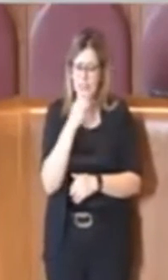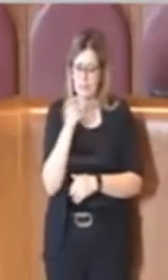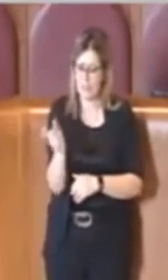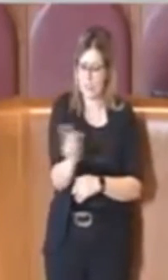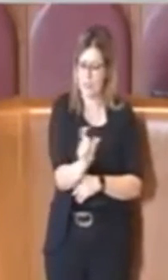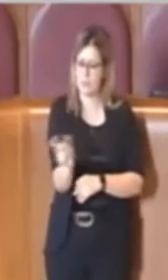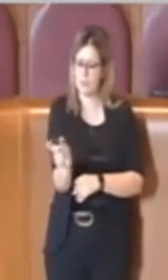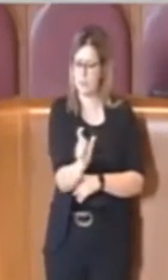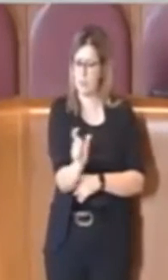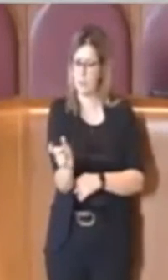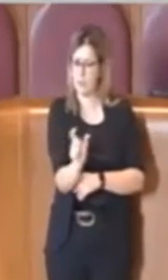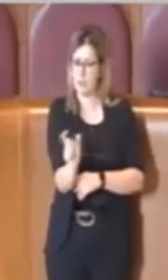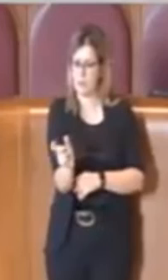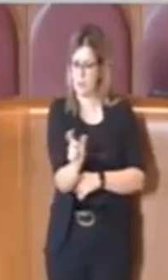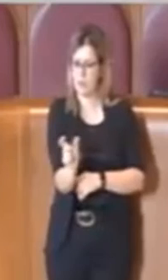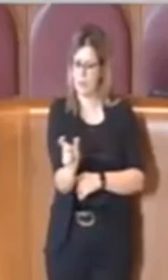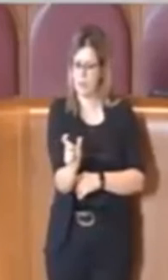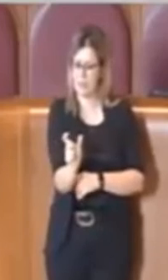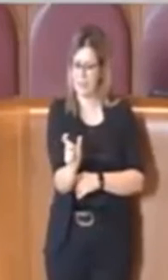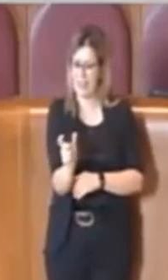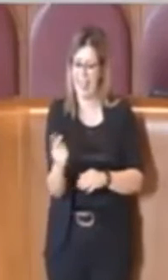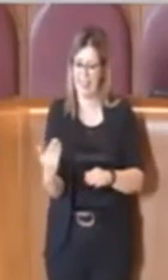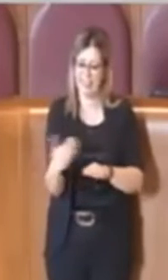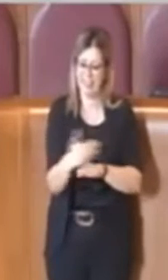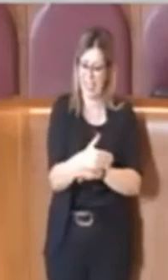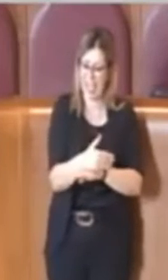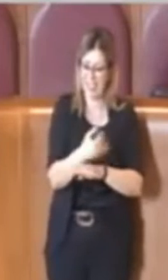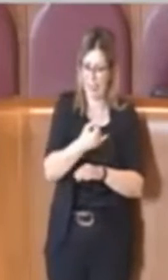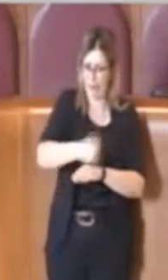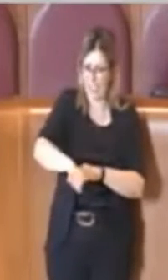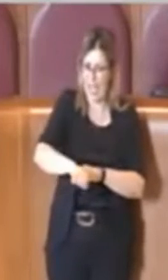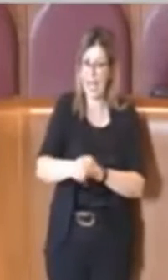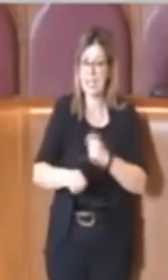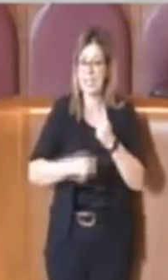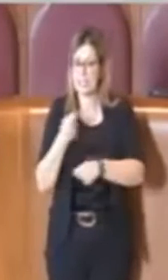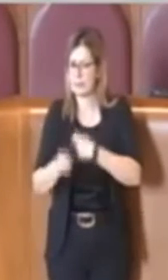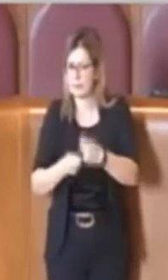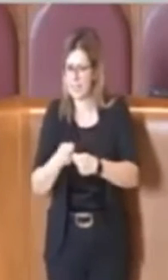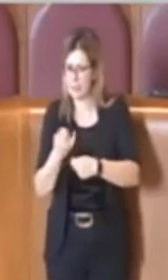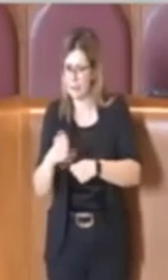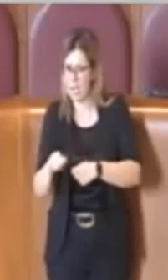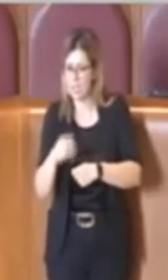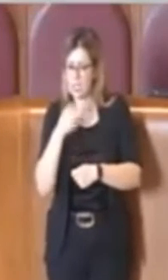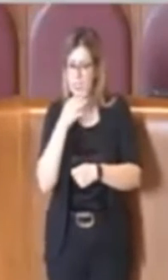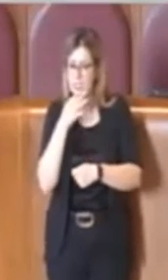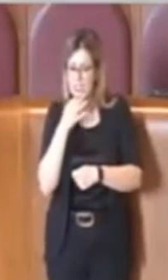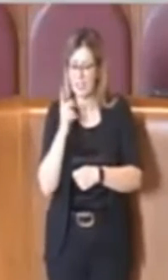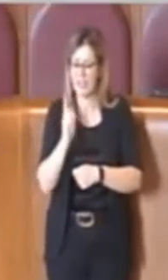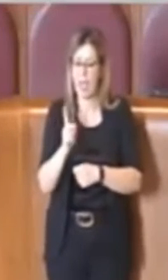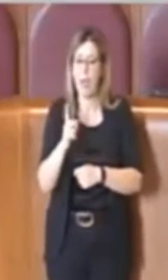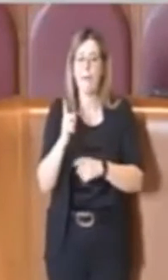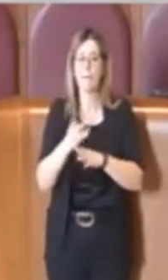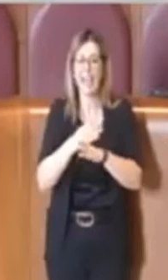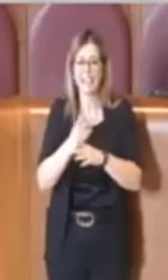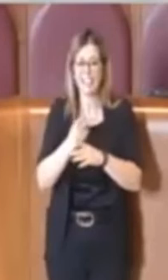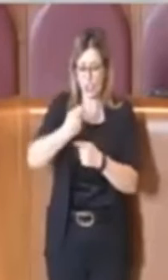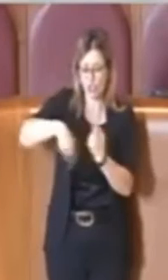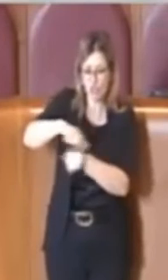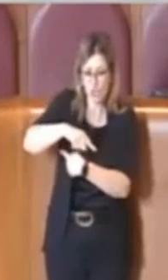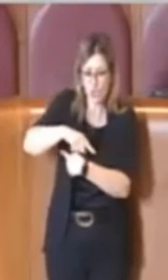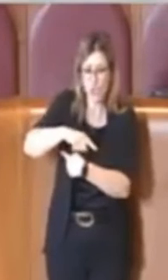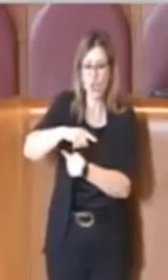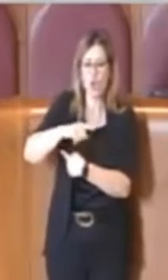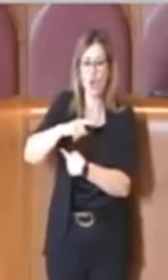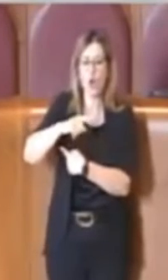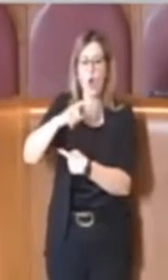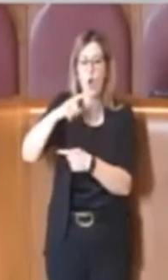sto parlando di entrate finali e spese finali, quindi al netto di partite di giro e al netto di tutta